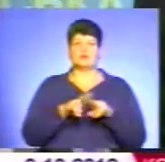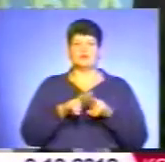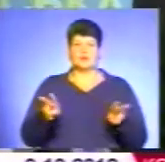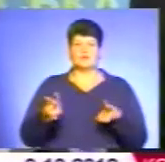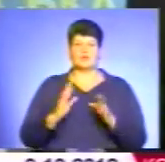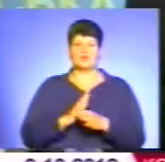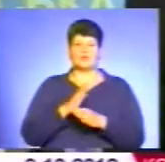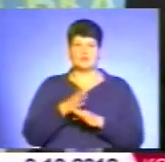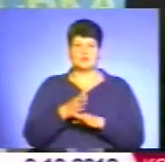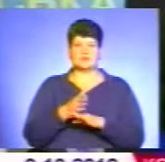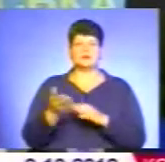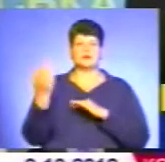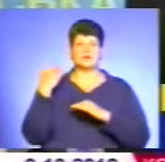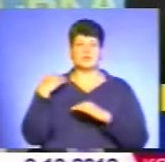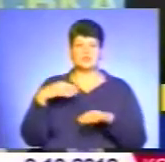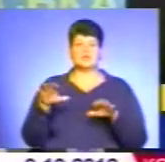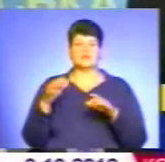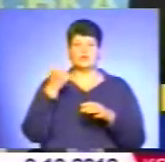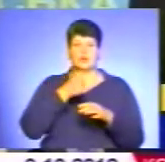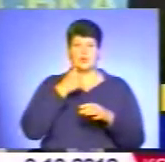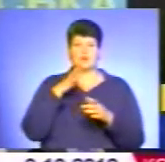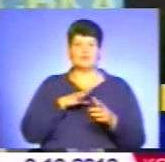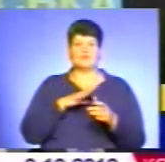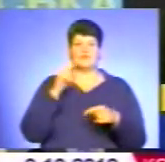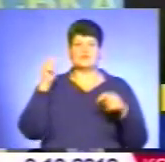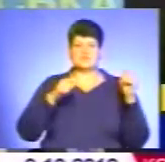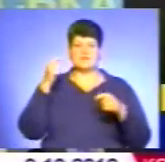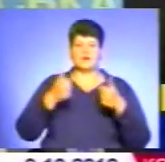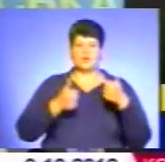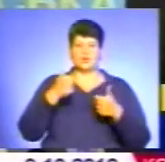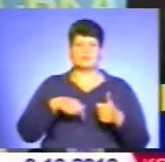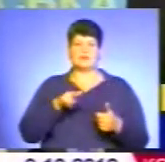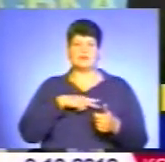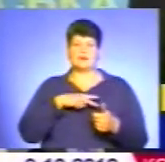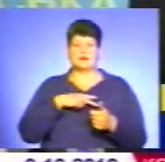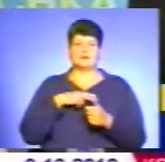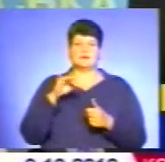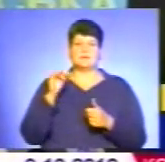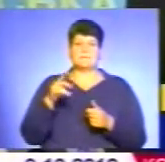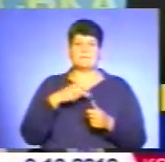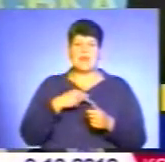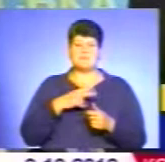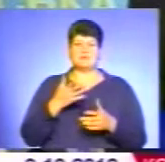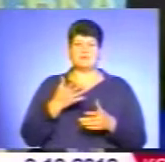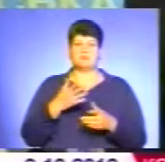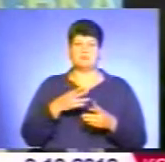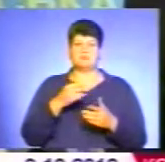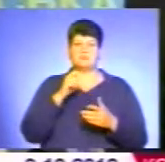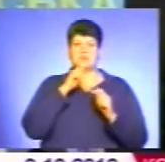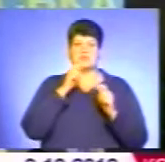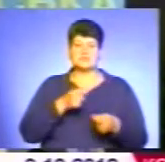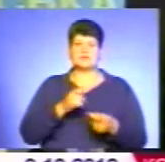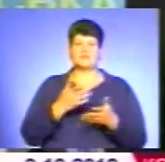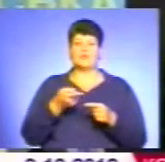Якщо ці всі роки проводиться фестиваль «Конкурс», де лауреати були, премії, призи і так далі, то в цьому році ми